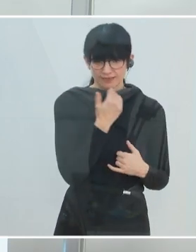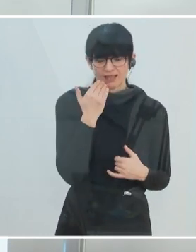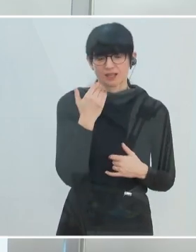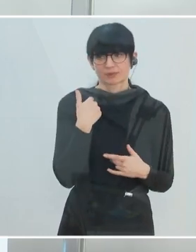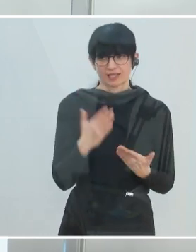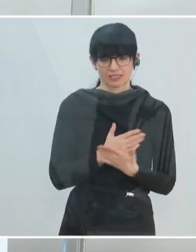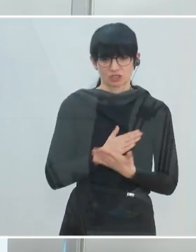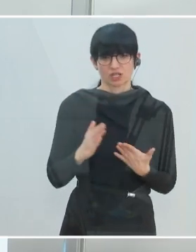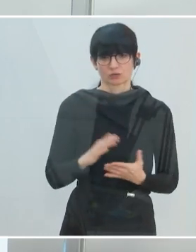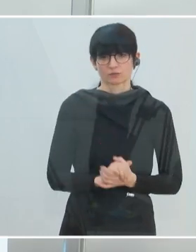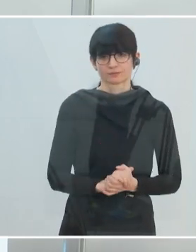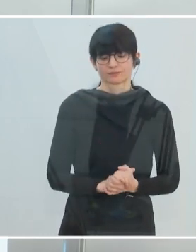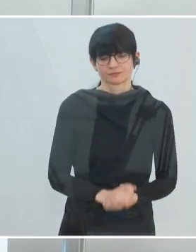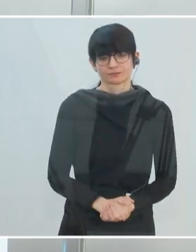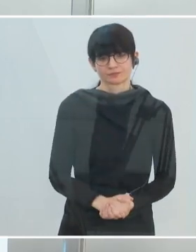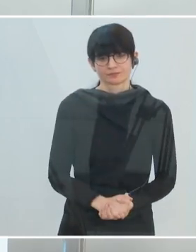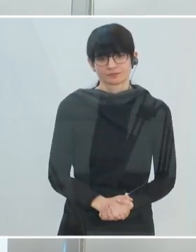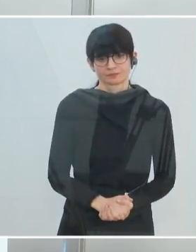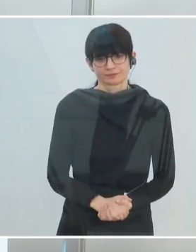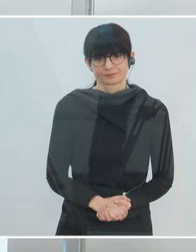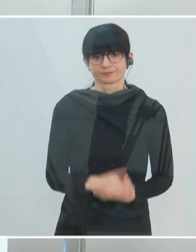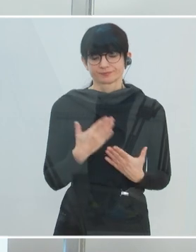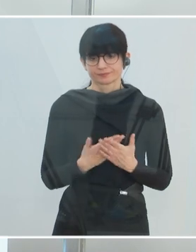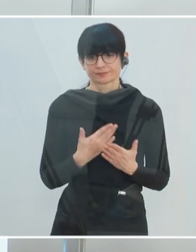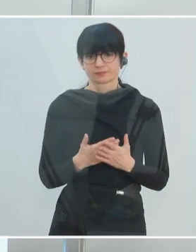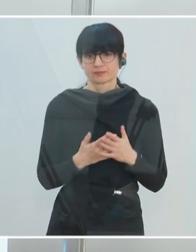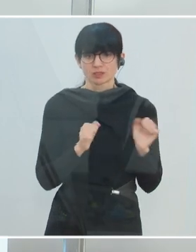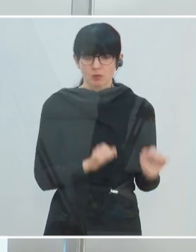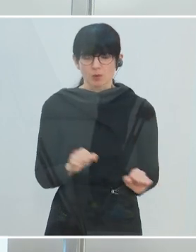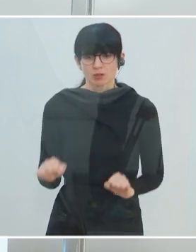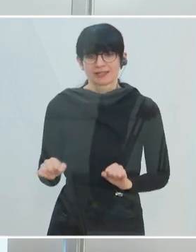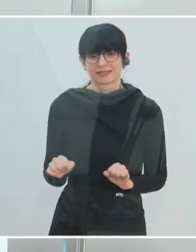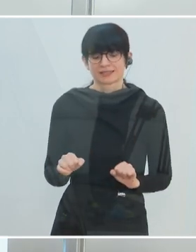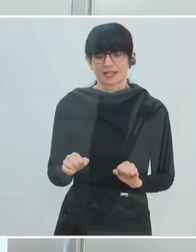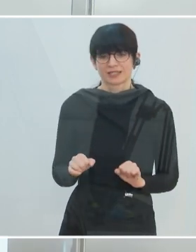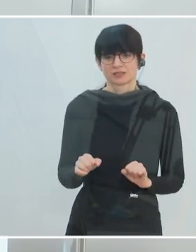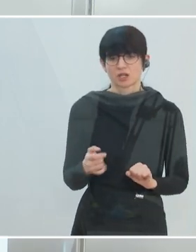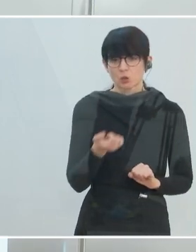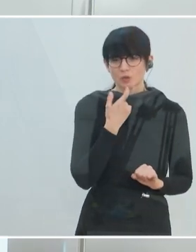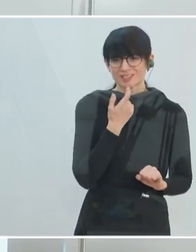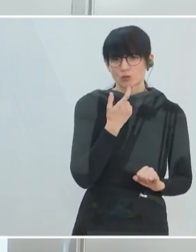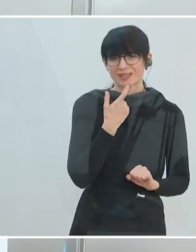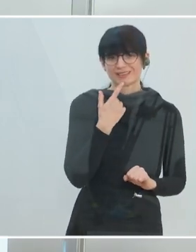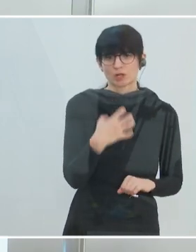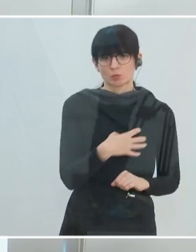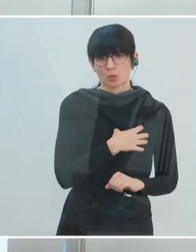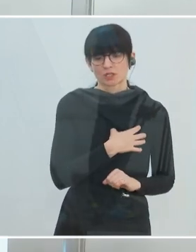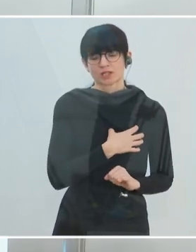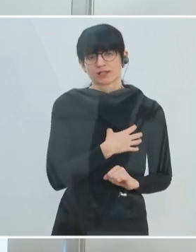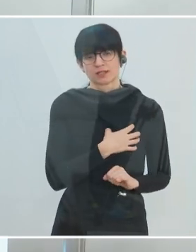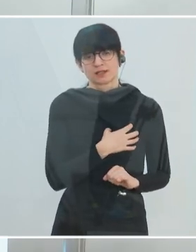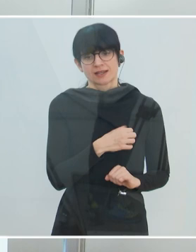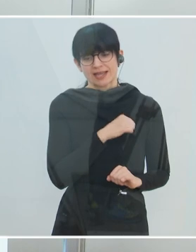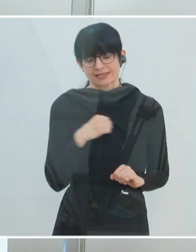Punkt im Wesentlichen einberufen wurde, damit wir diese Möglichkeit, dass Konsumentinnen, Bürgerinnen ihren eigenen